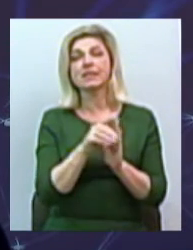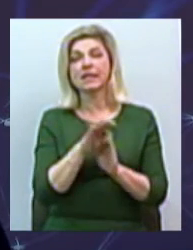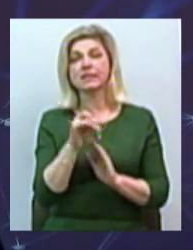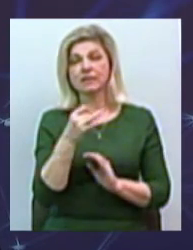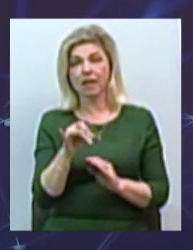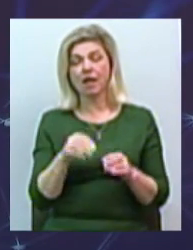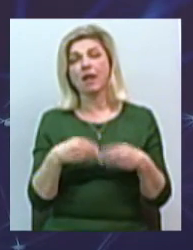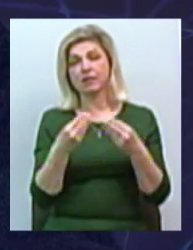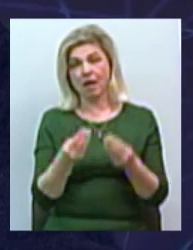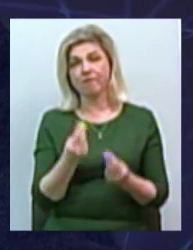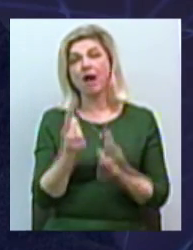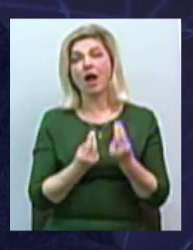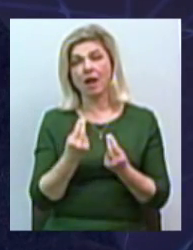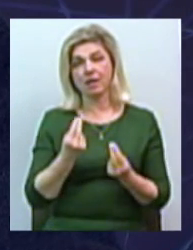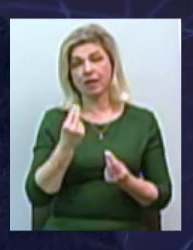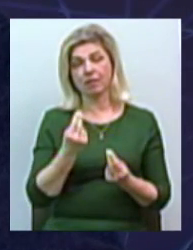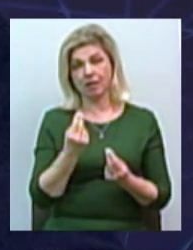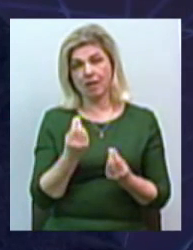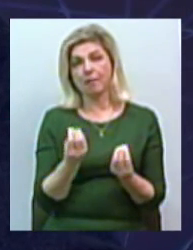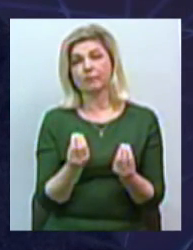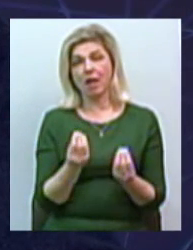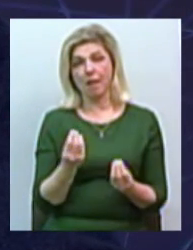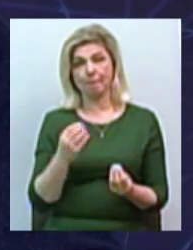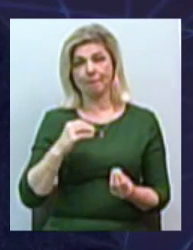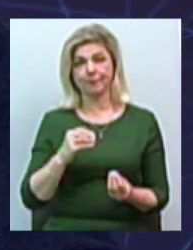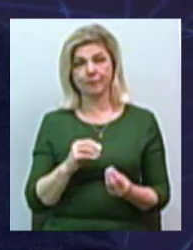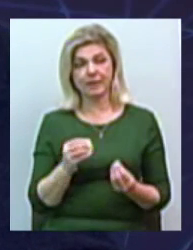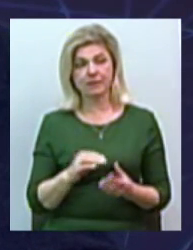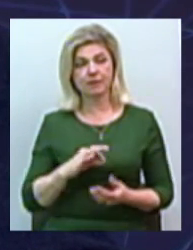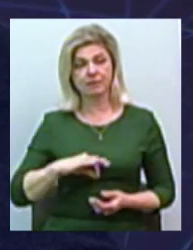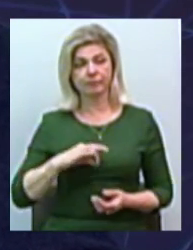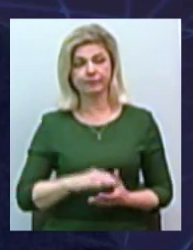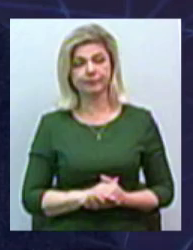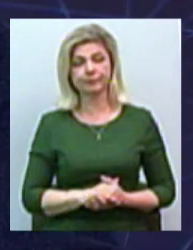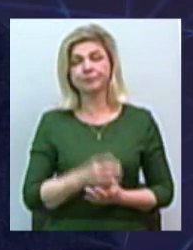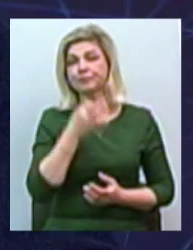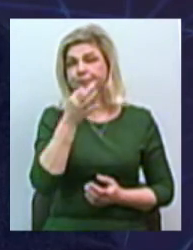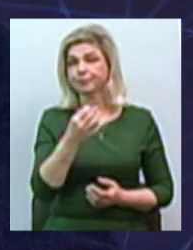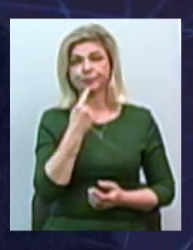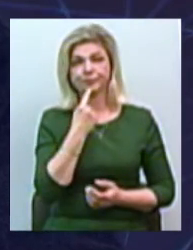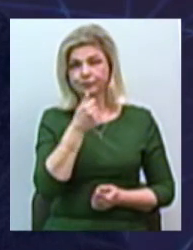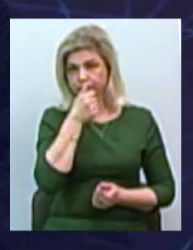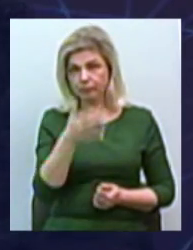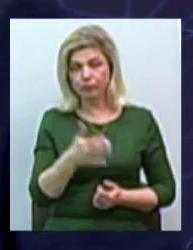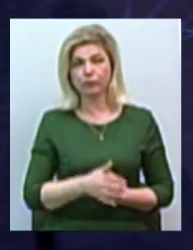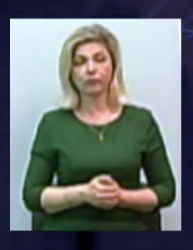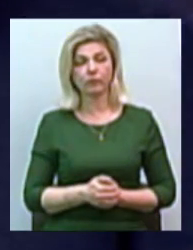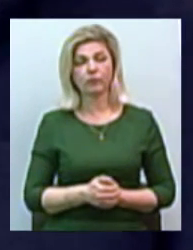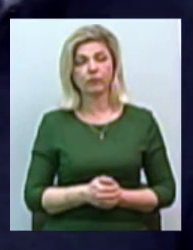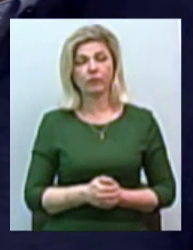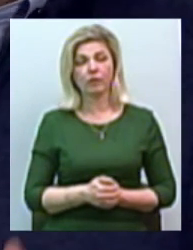безпосередньо в гральний бізнес? Не можу відповідати на цей вопрос. Але ви пов'язуєте безпосередньо ці процеси? Однозначно.